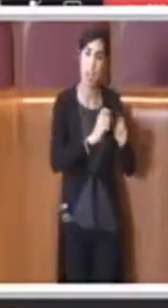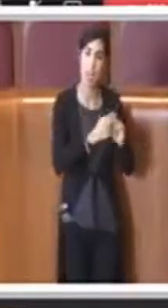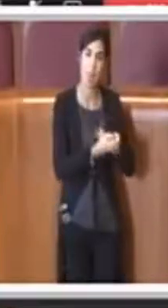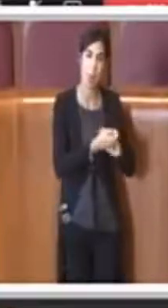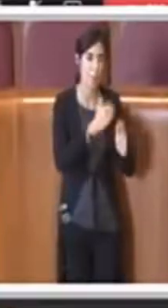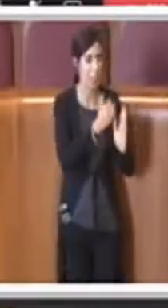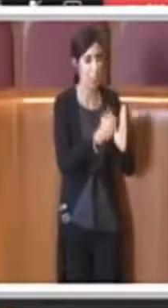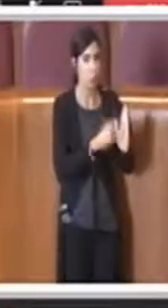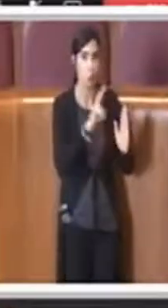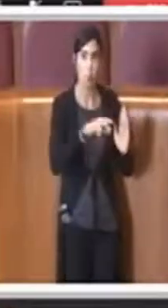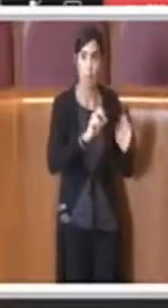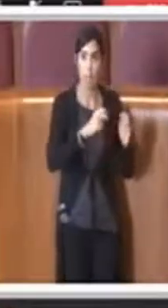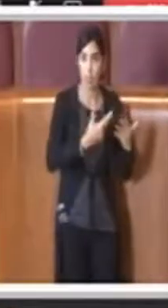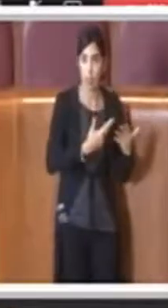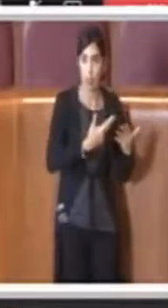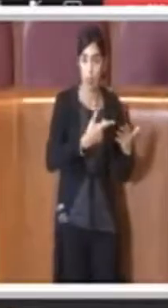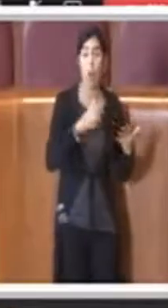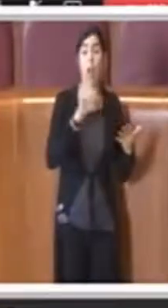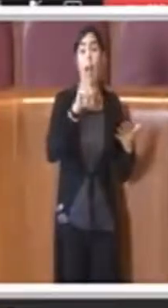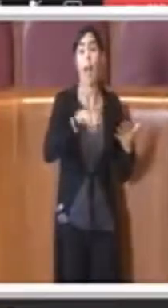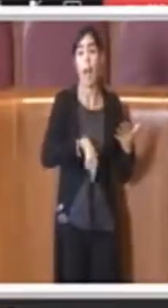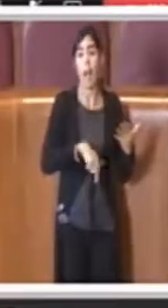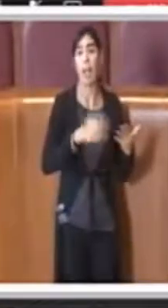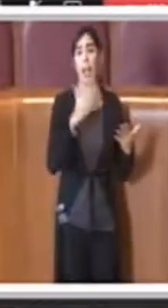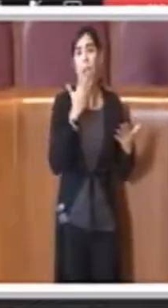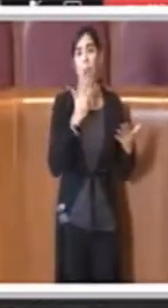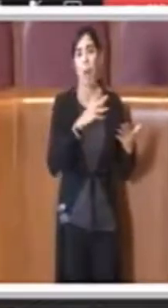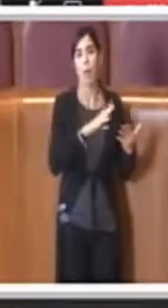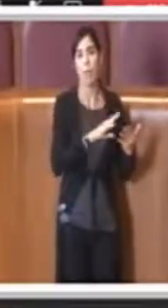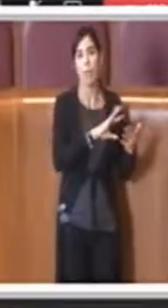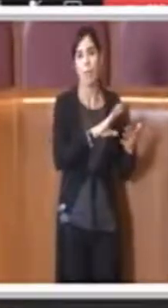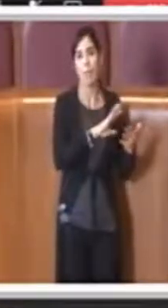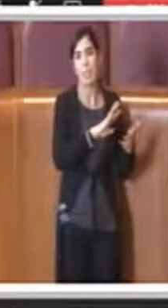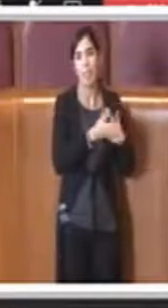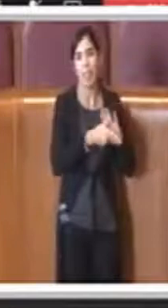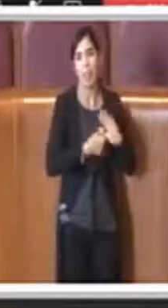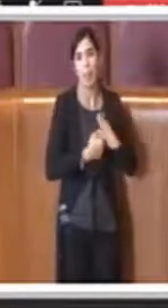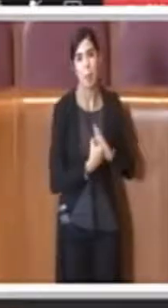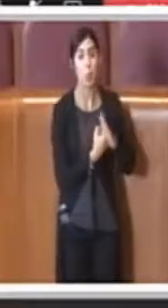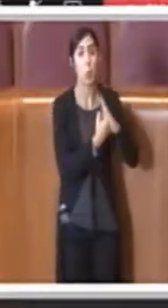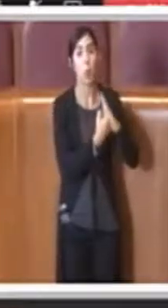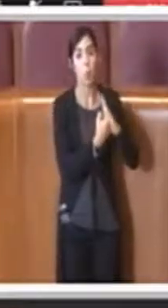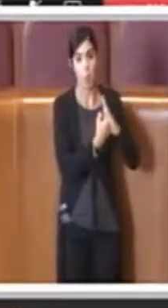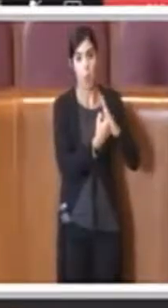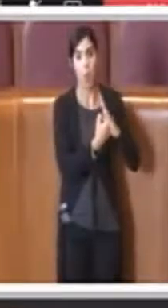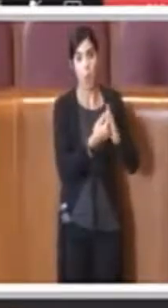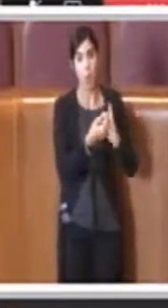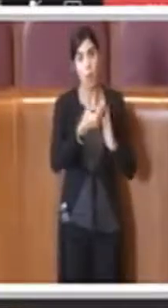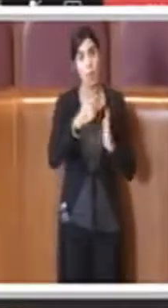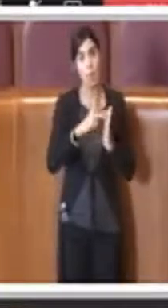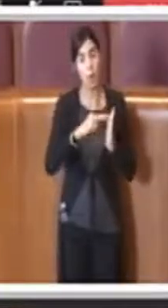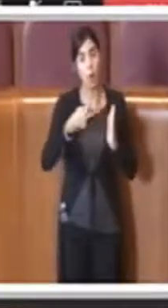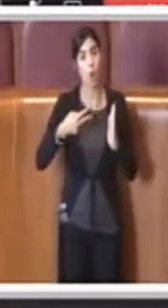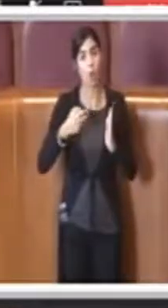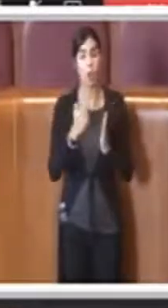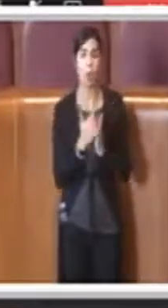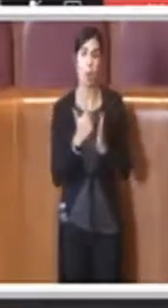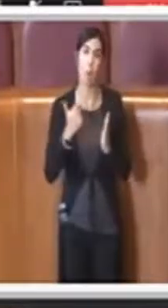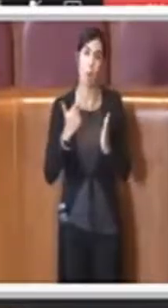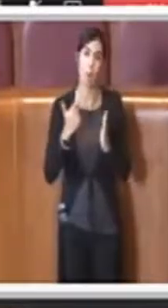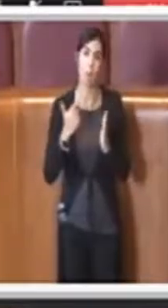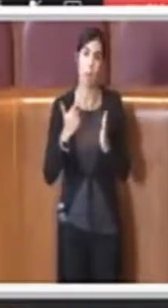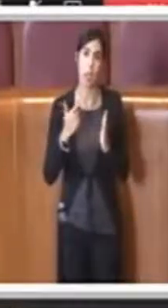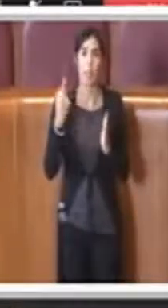Statuto e andiamo anche, come dire, a dargli un supporto tecnologico che è sicuramente quello